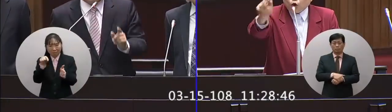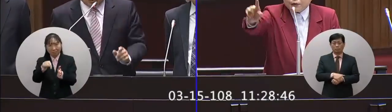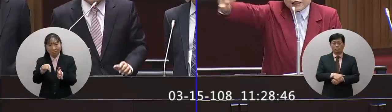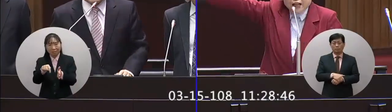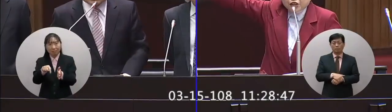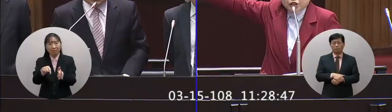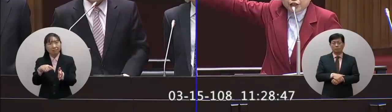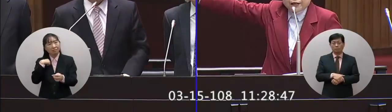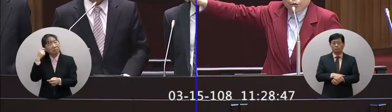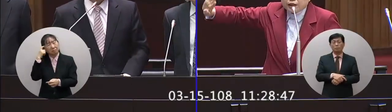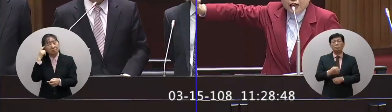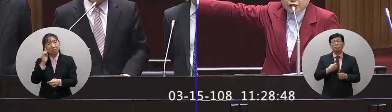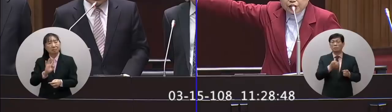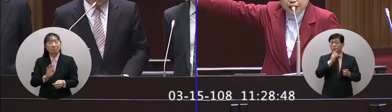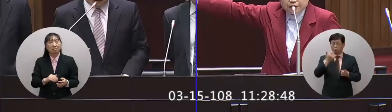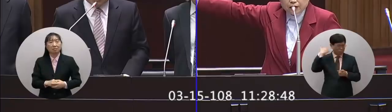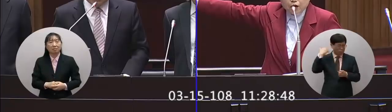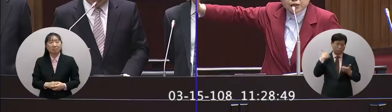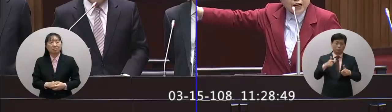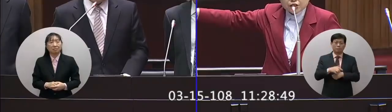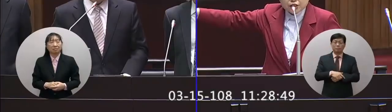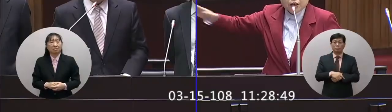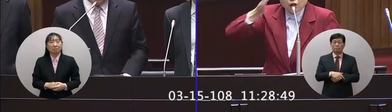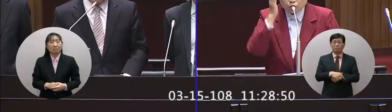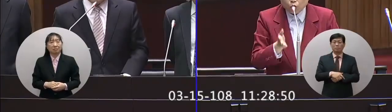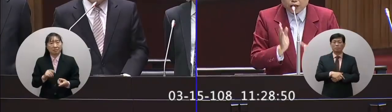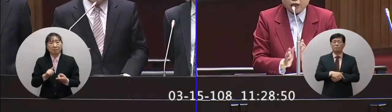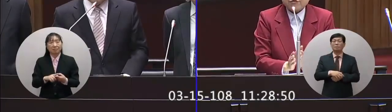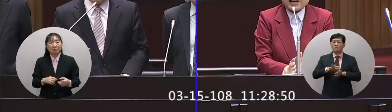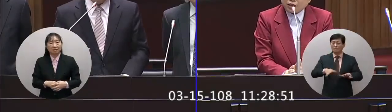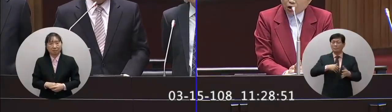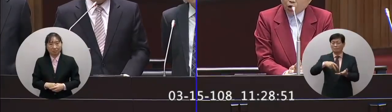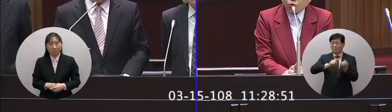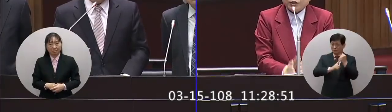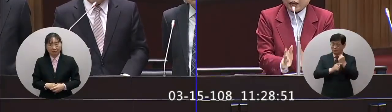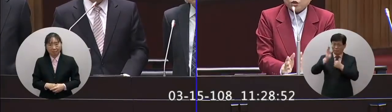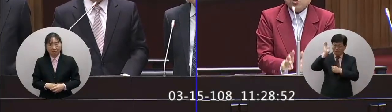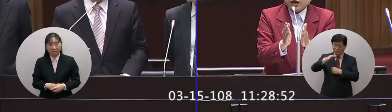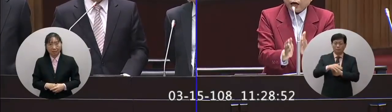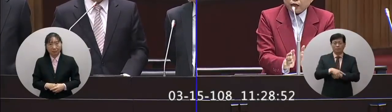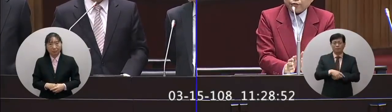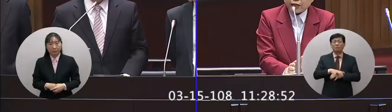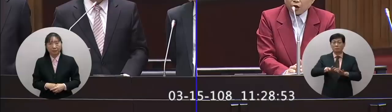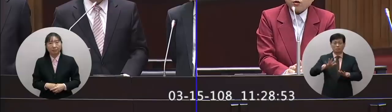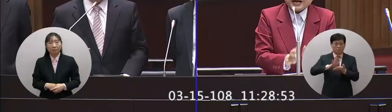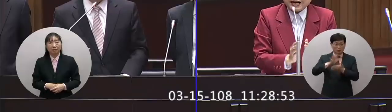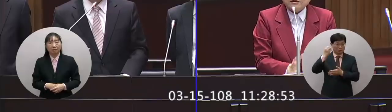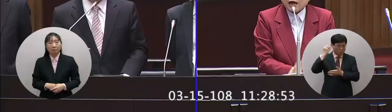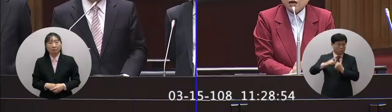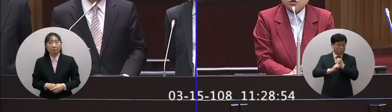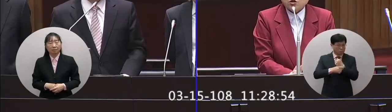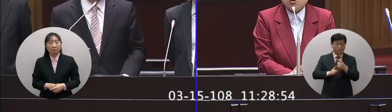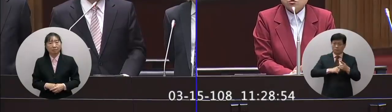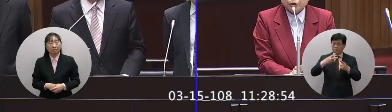我不是講他之前我不是講他之前我說我立了法以後我講很清楚他立了法以後